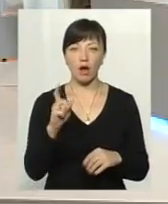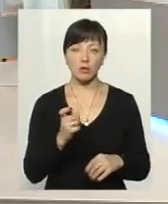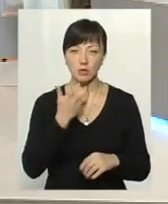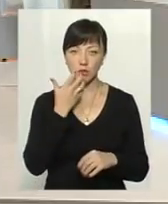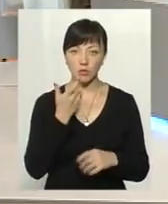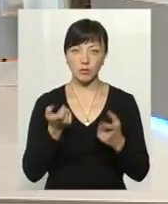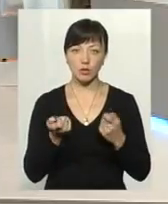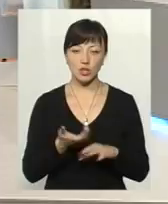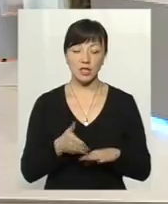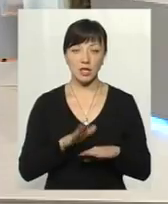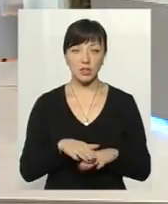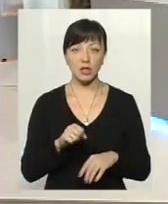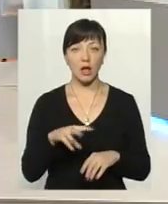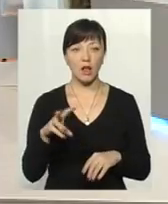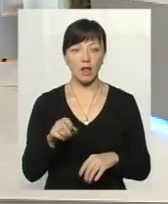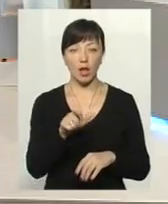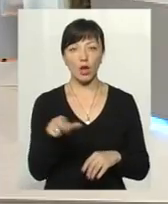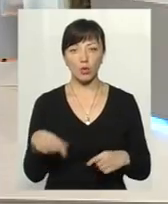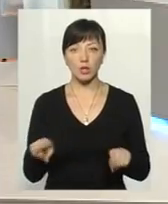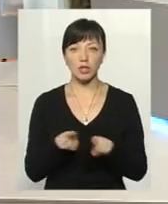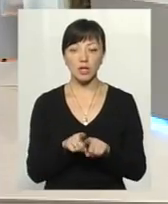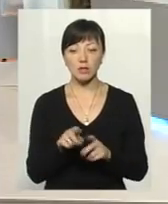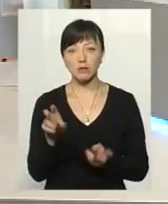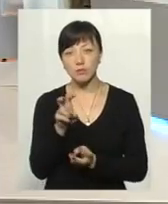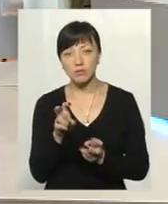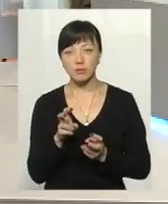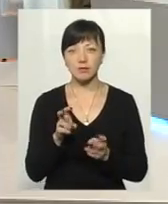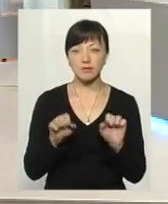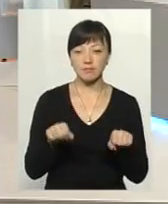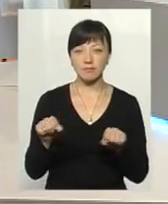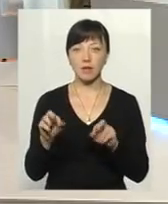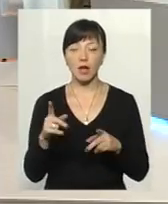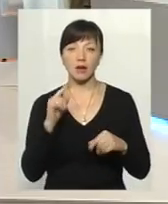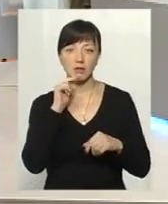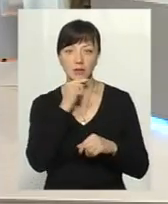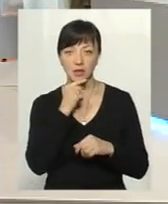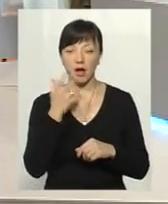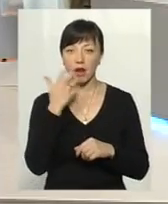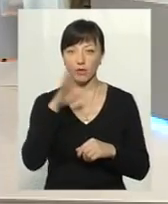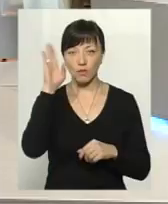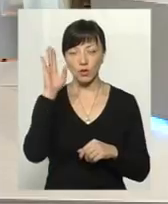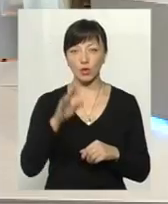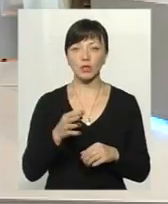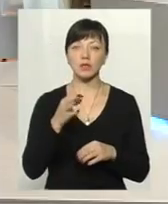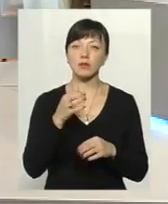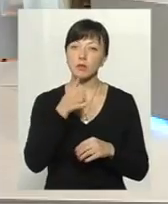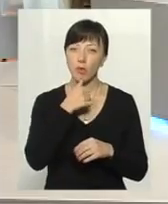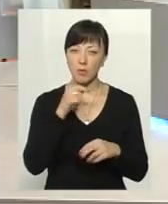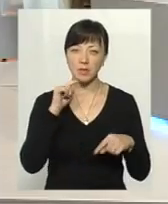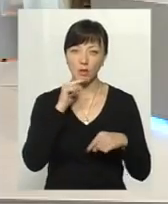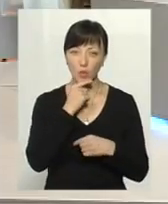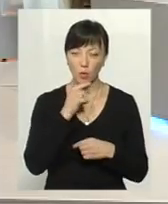теплом трошки складніше, але люди теж вишокують шляхи якісь, що зокрема з гарячою водою. Скажіть, ще спроба